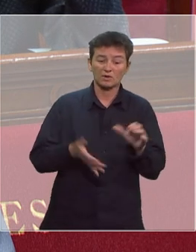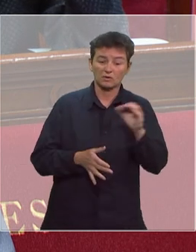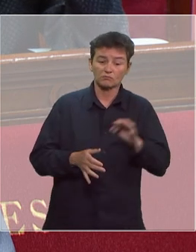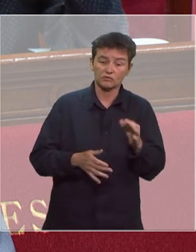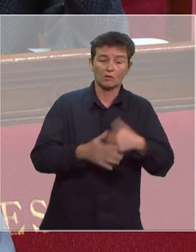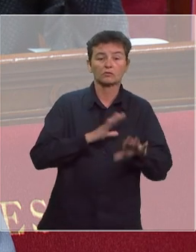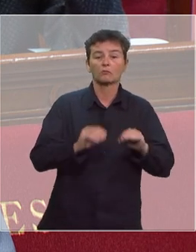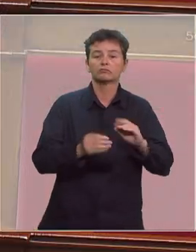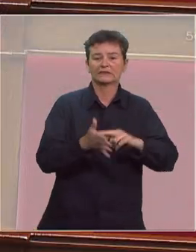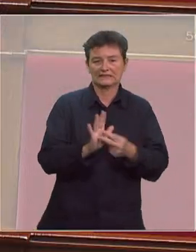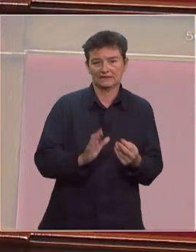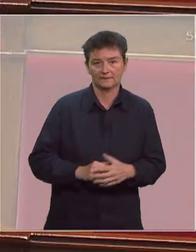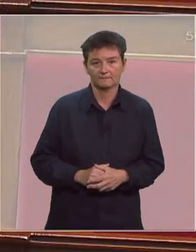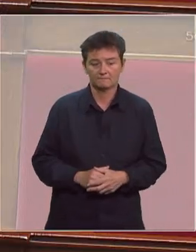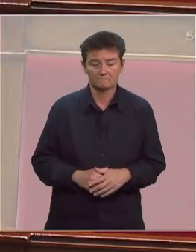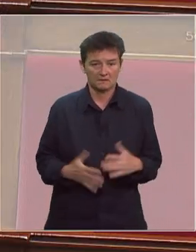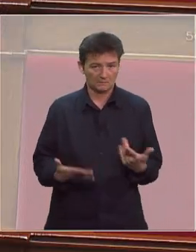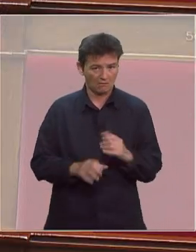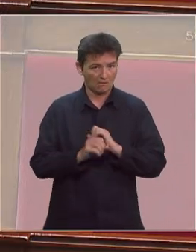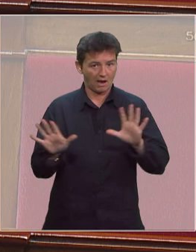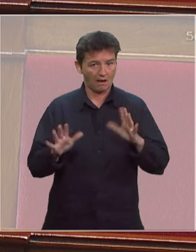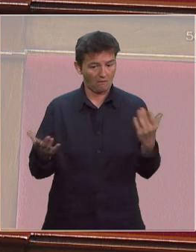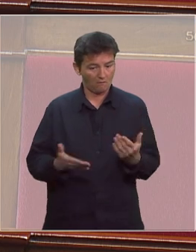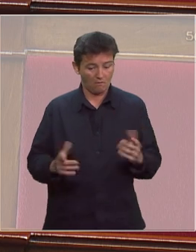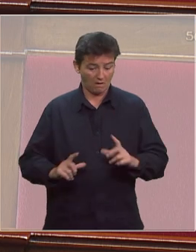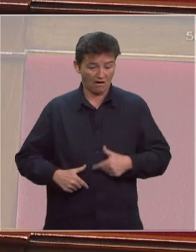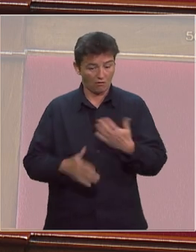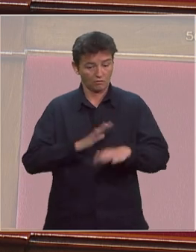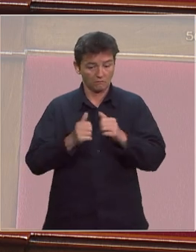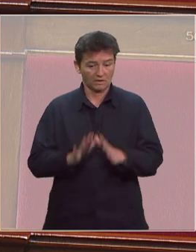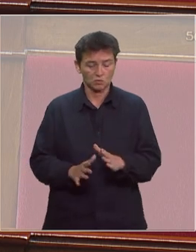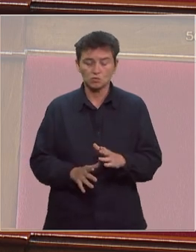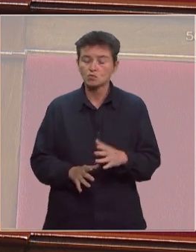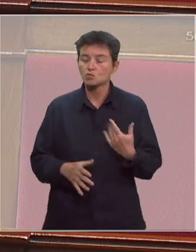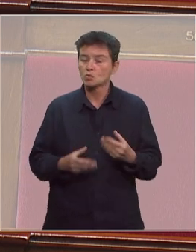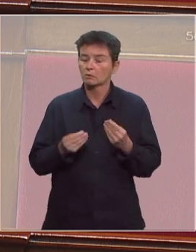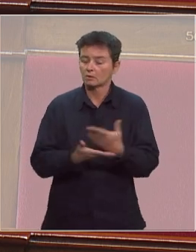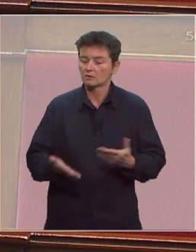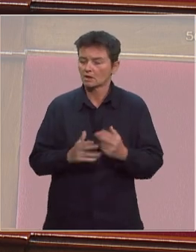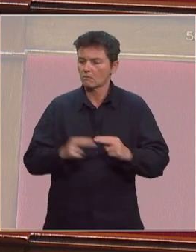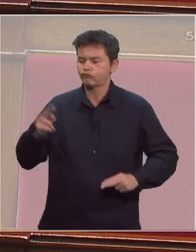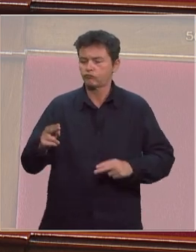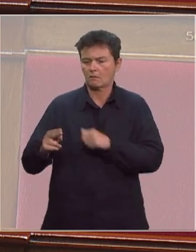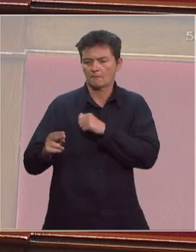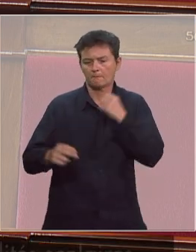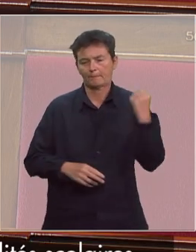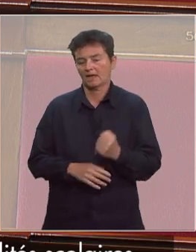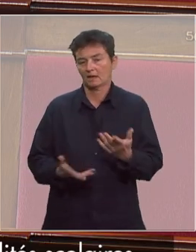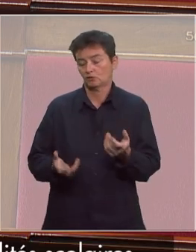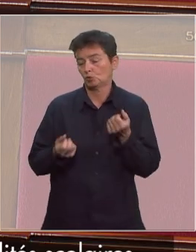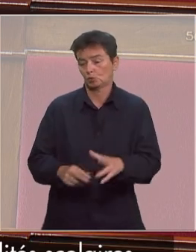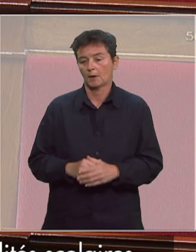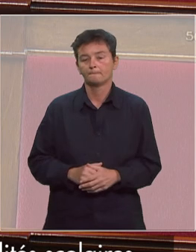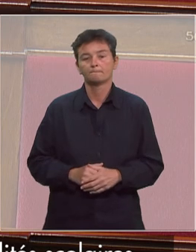l'enseignement technique il est désormais clair que l'école à la maison risque d'accroître un peu plus les inégalités scolaires monsieur le ministre